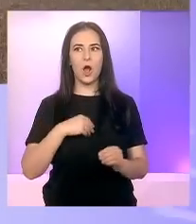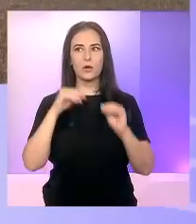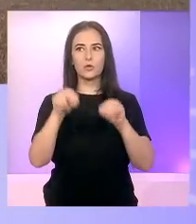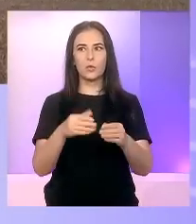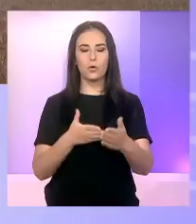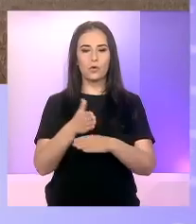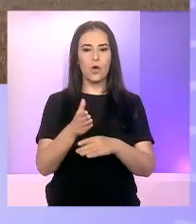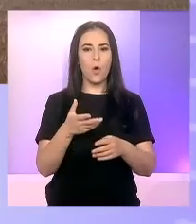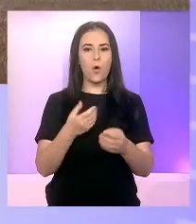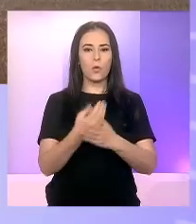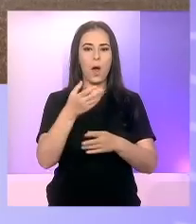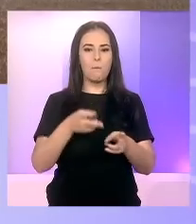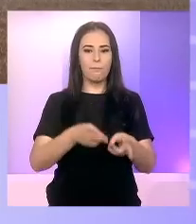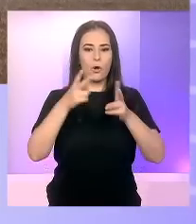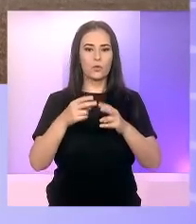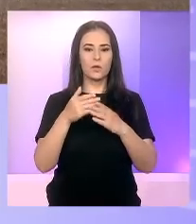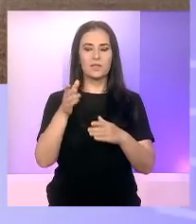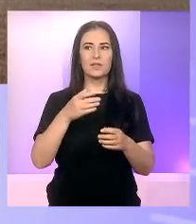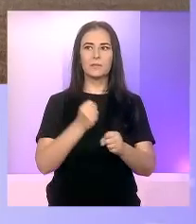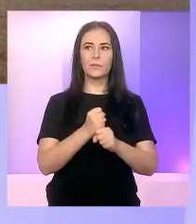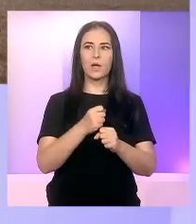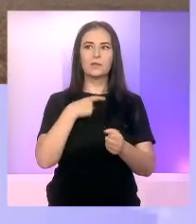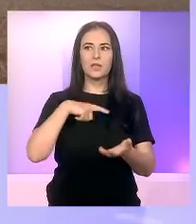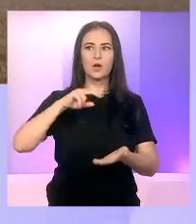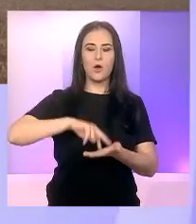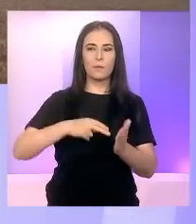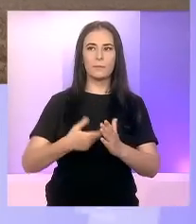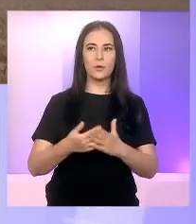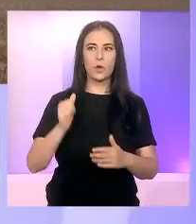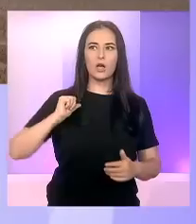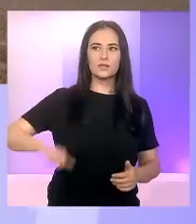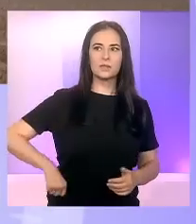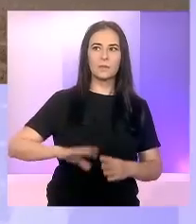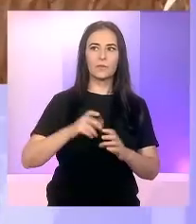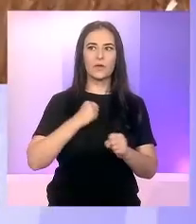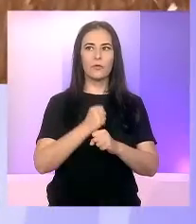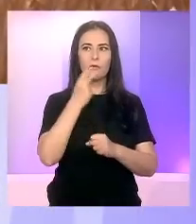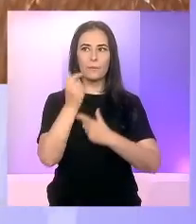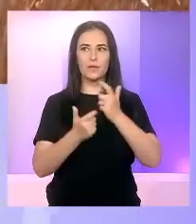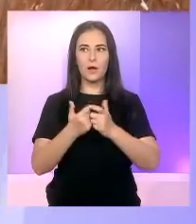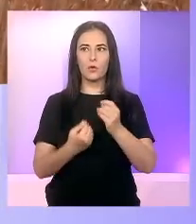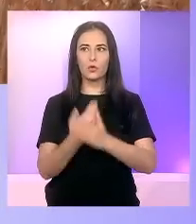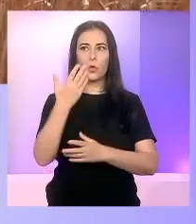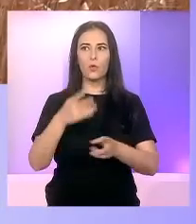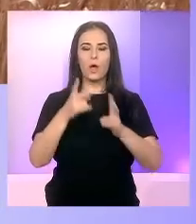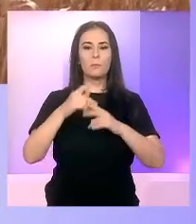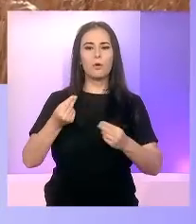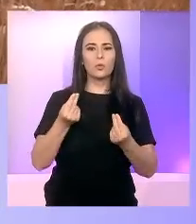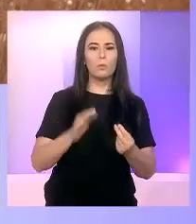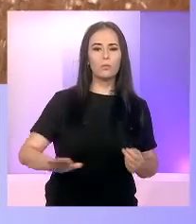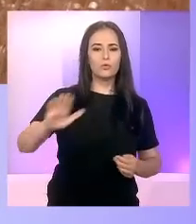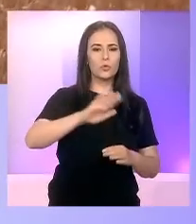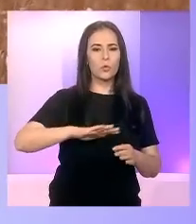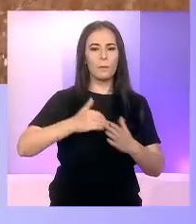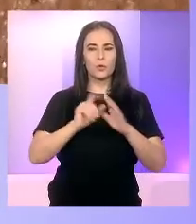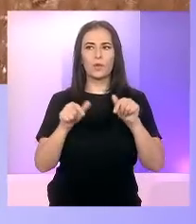acces din nou la porturile sale. Și Constanța, trebuie să știți că este în acel moment, ca să o numim așa, bulgările de aur al tuturor. Toți își